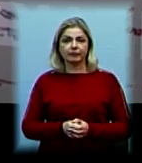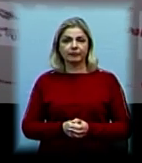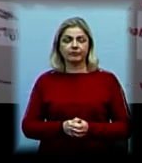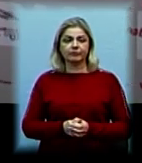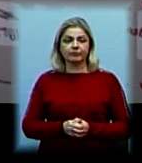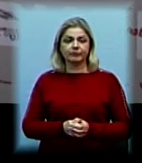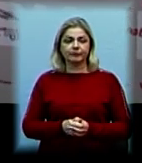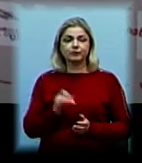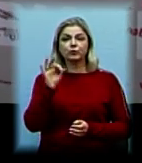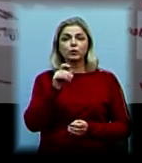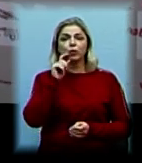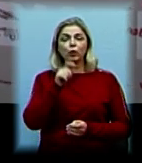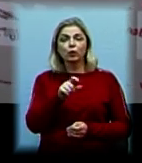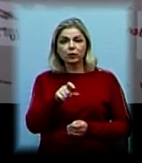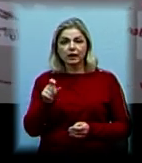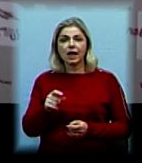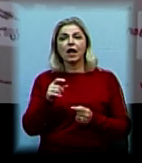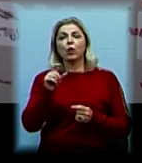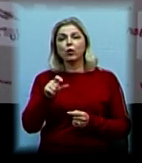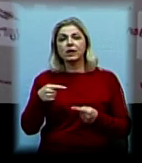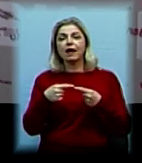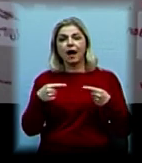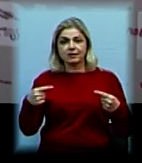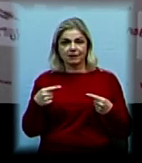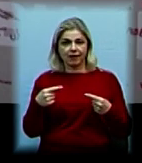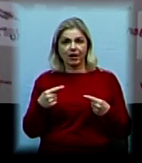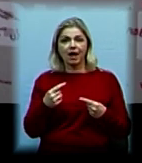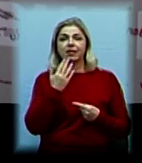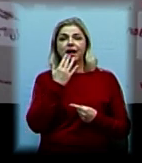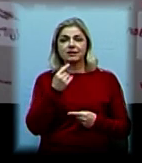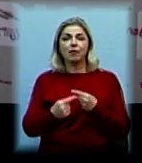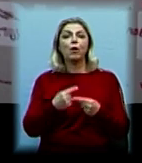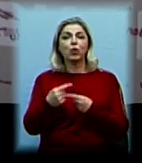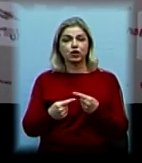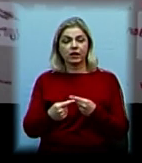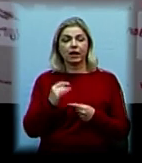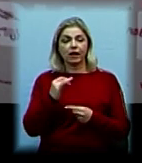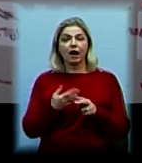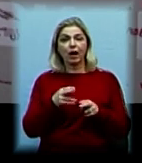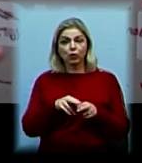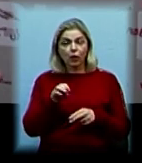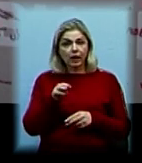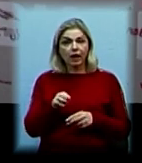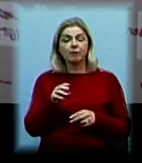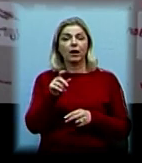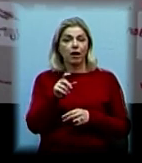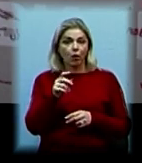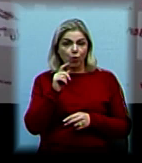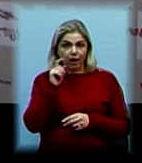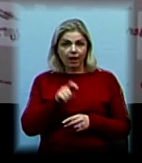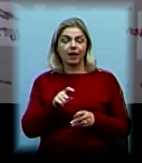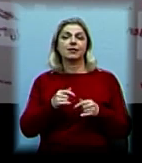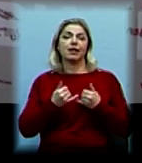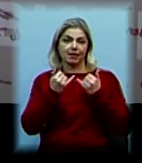про людей різного походження, етнічного, які прославили Україну і яким Україна дала крила.